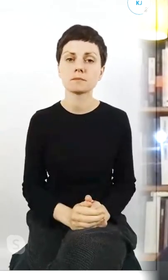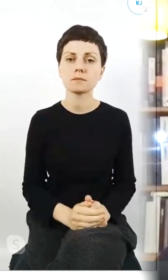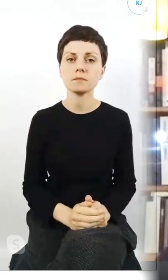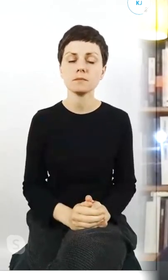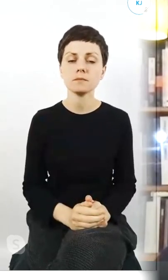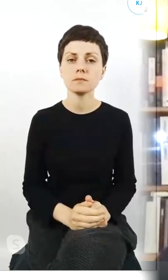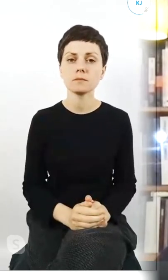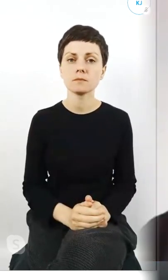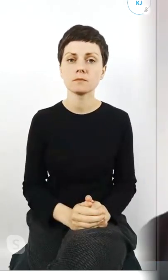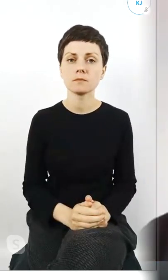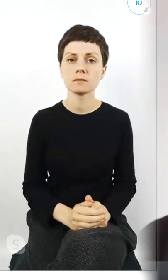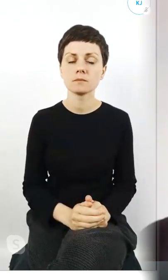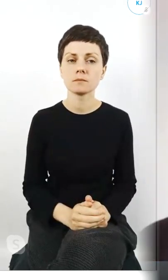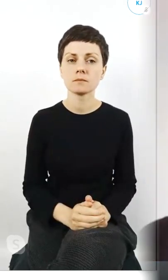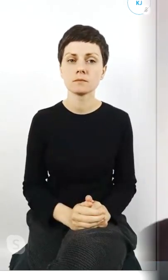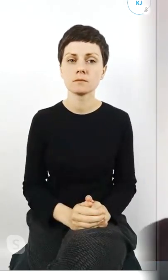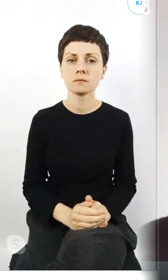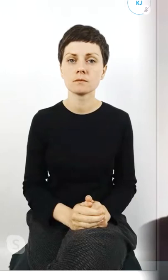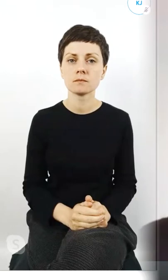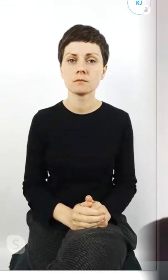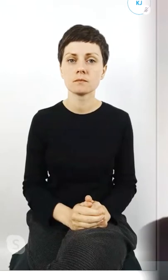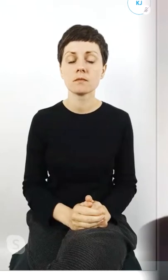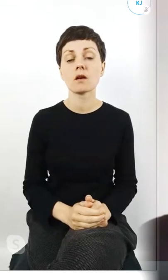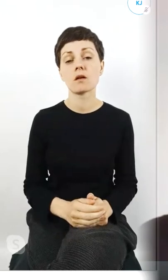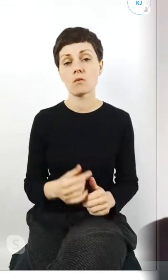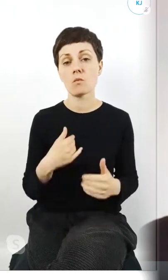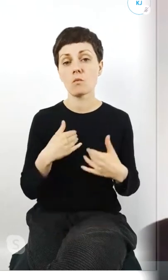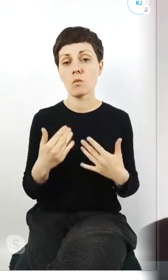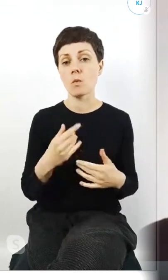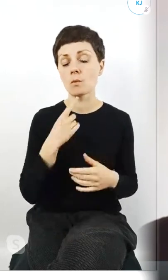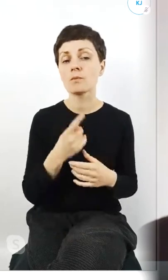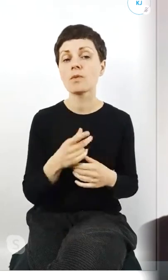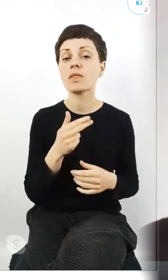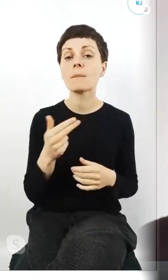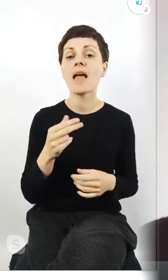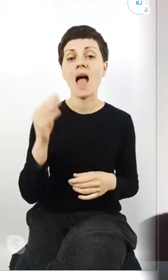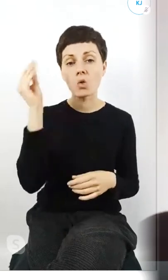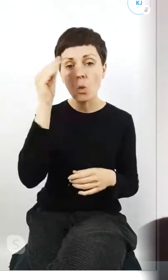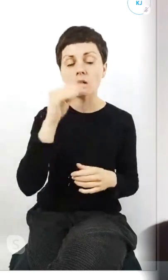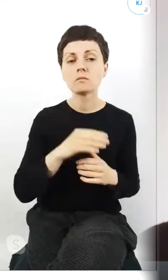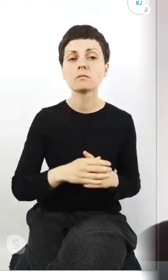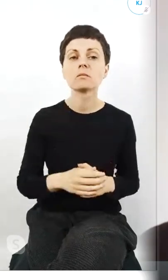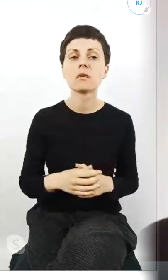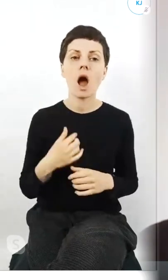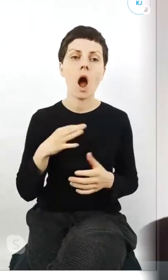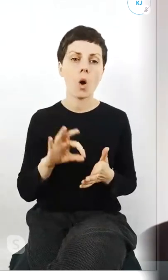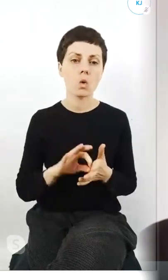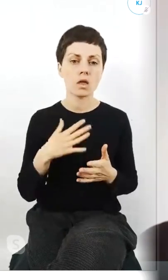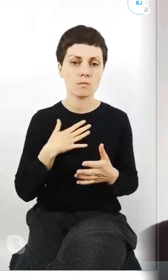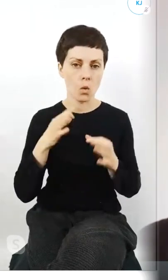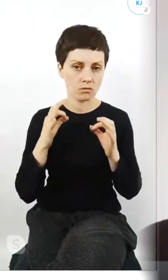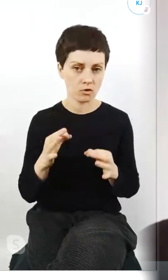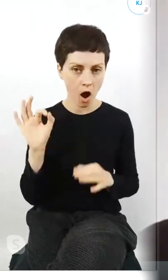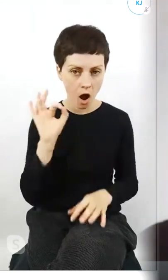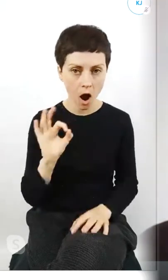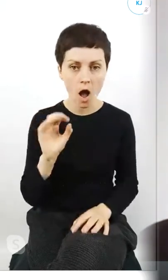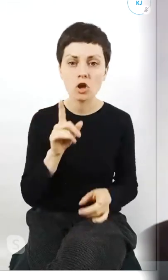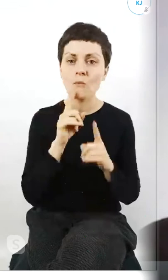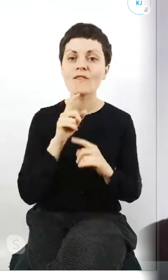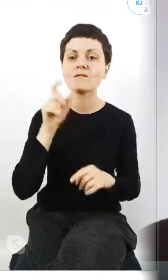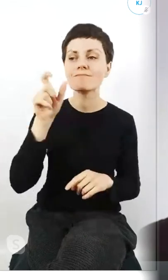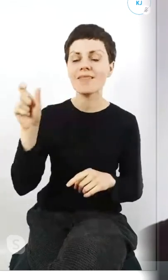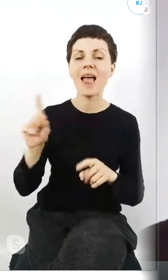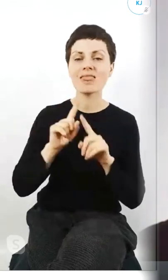przemyślenia. No to jeśli mogę właśnie dodać na temat edukacji. Dzisiaj miałem akurat okazję rozmawiać z nauczycielami